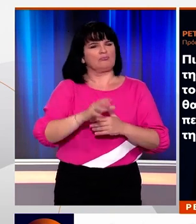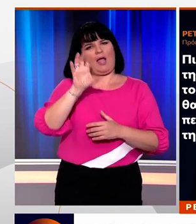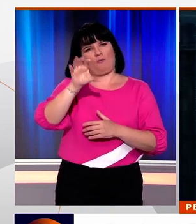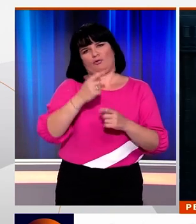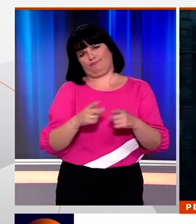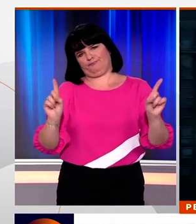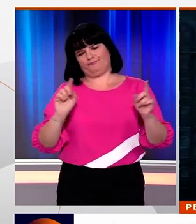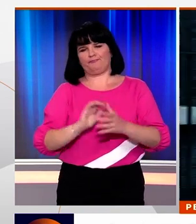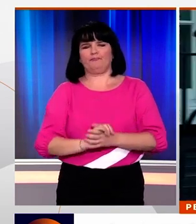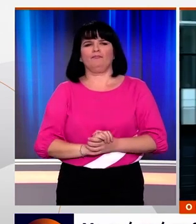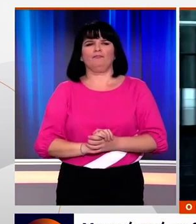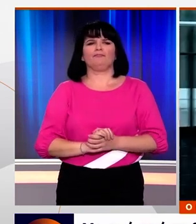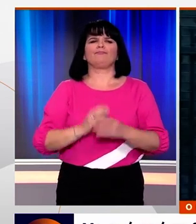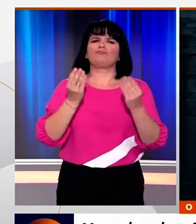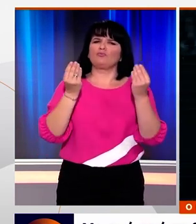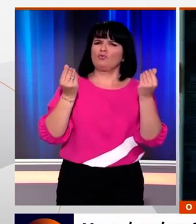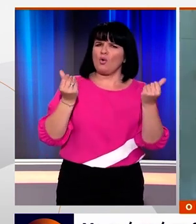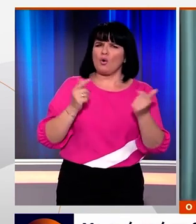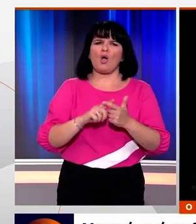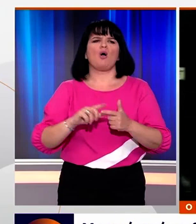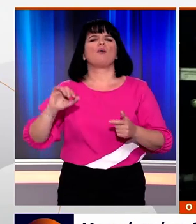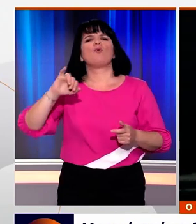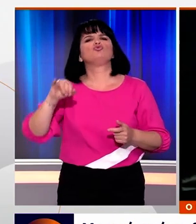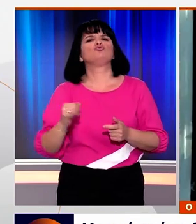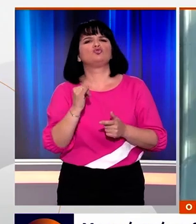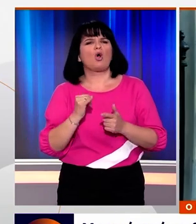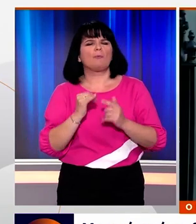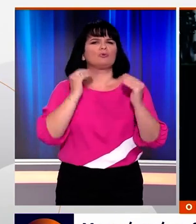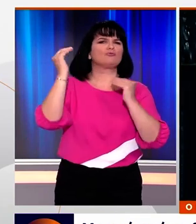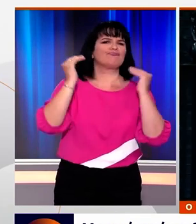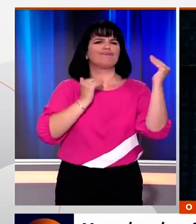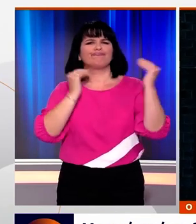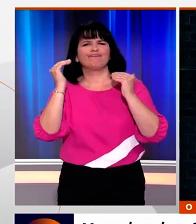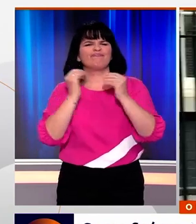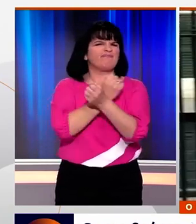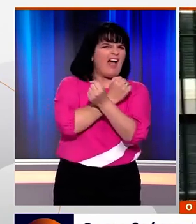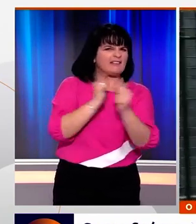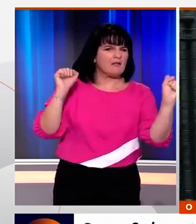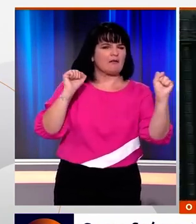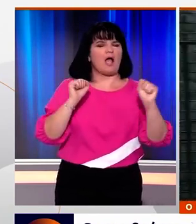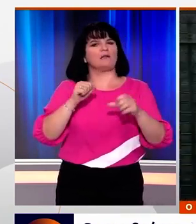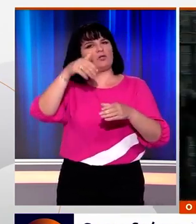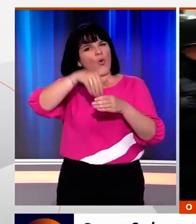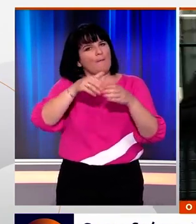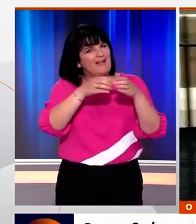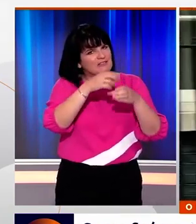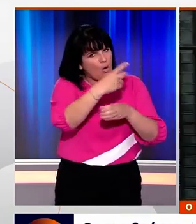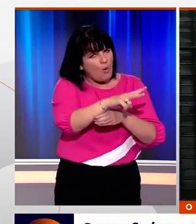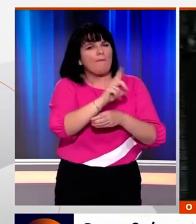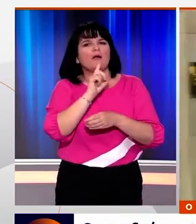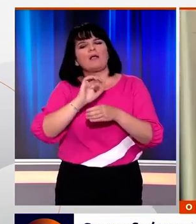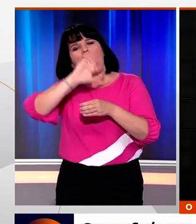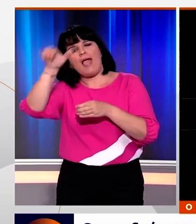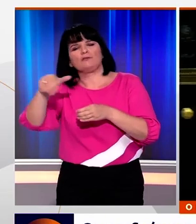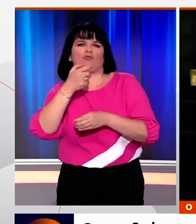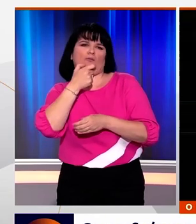νέα εποχή. Μακριά από την διπλωματία όμως, η εκλογή του Τζόνσον είναι αμφιλεγόμενη. Οι αντιδράσεις μεγάλες τόσο στο ίδιο του το κόμμα όσο και